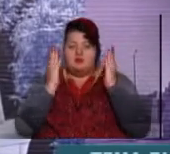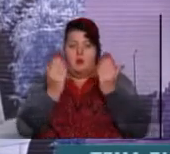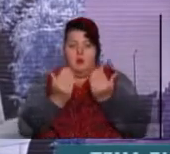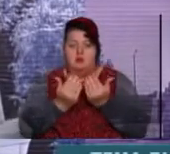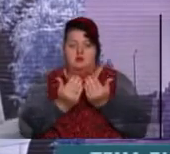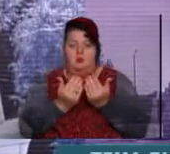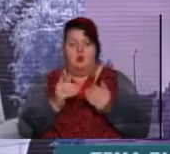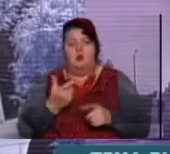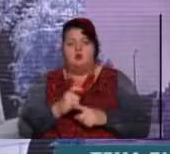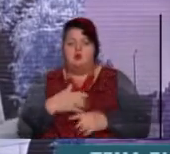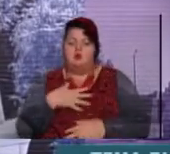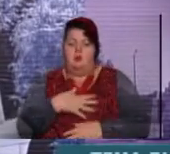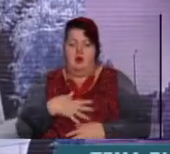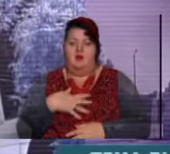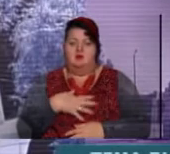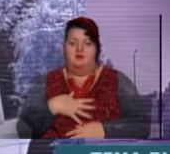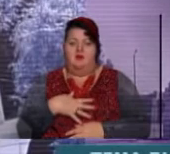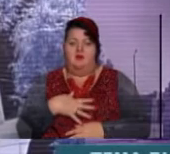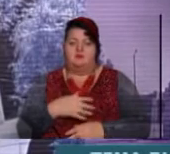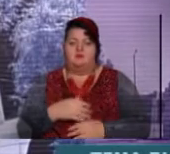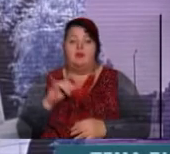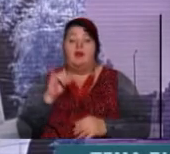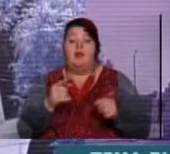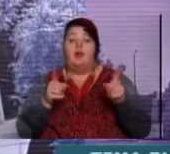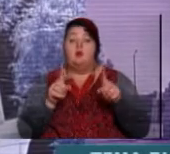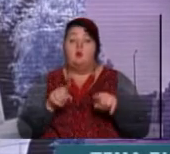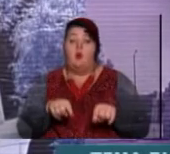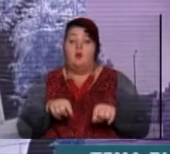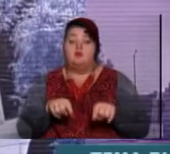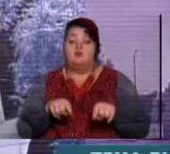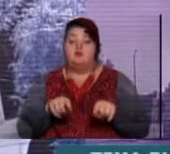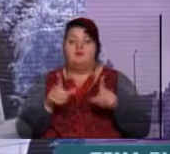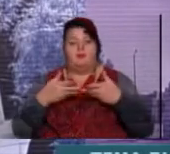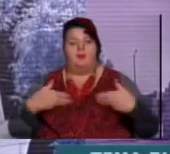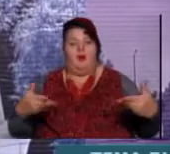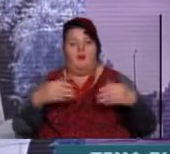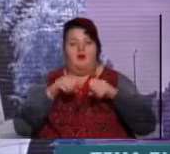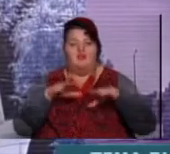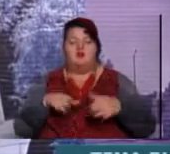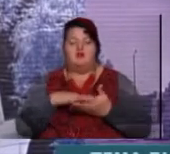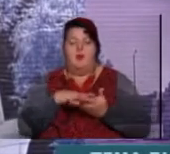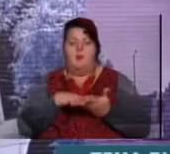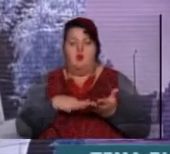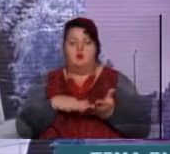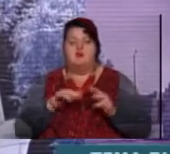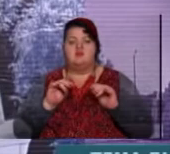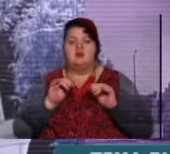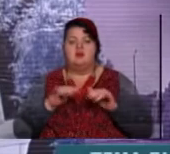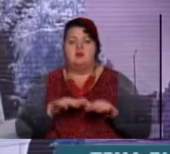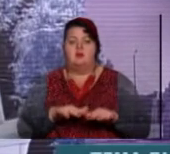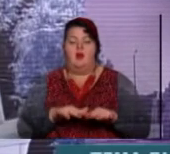і дуже це переживає. І тому ми вирішили продовжити справу.